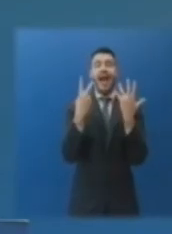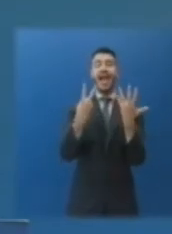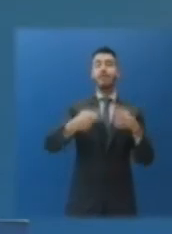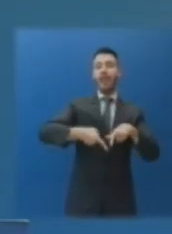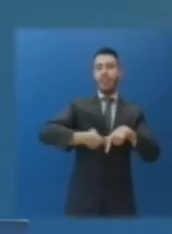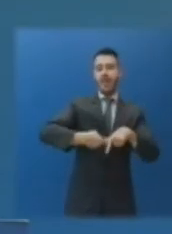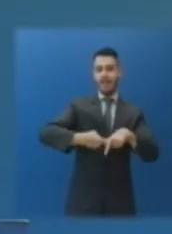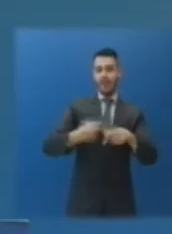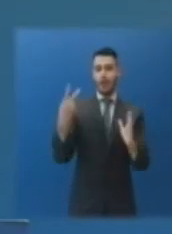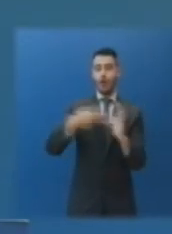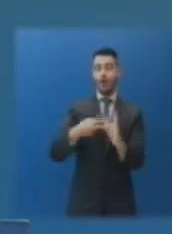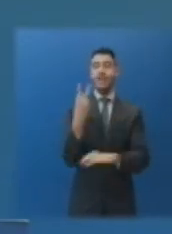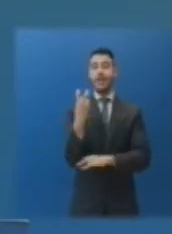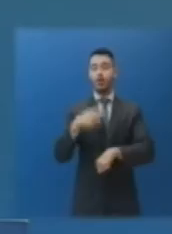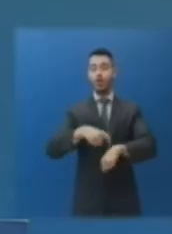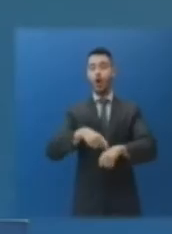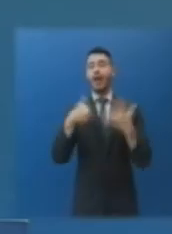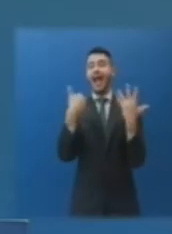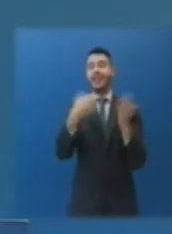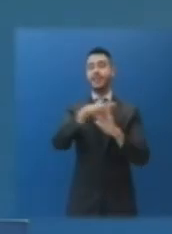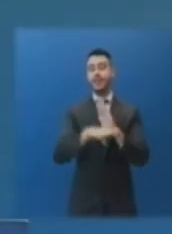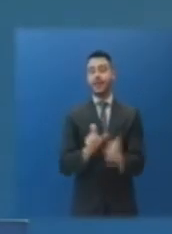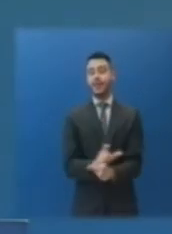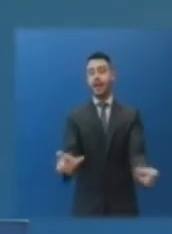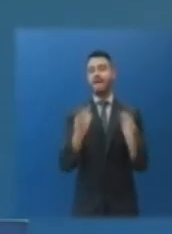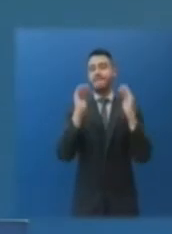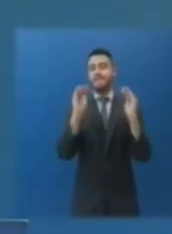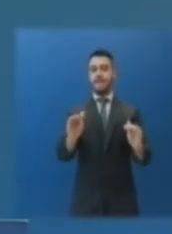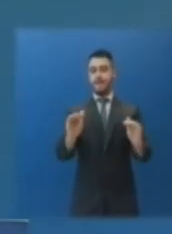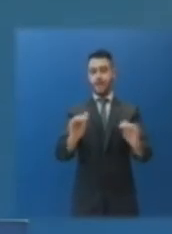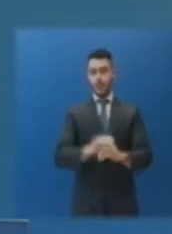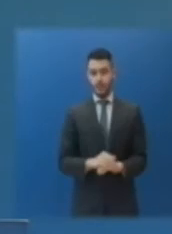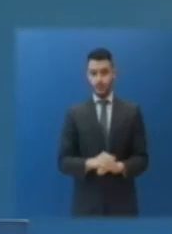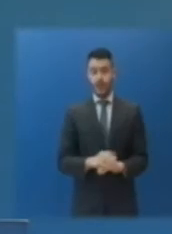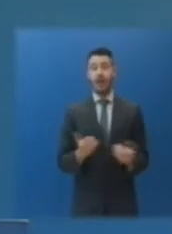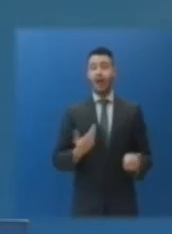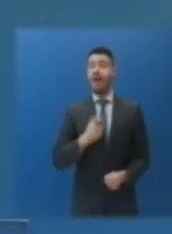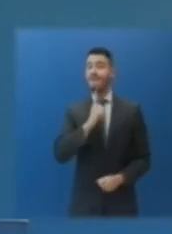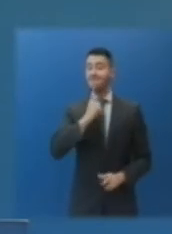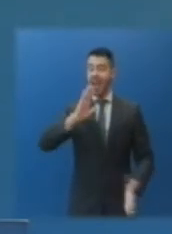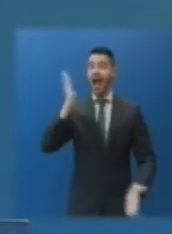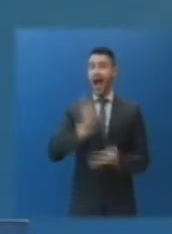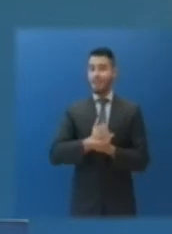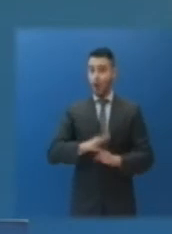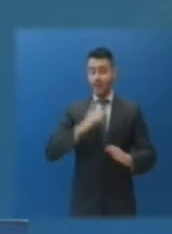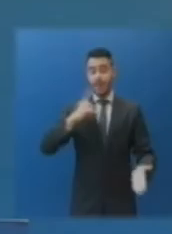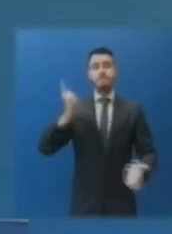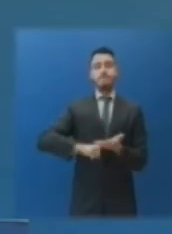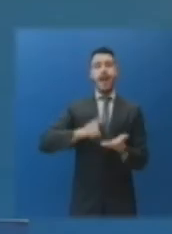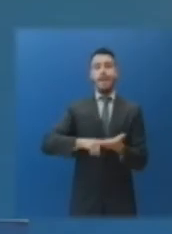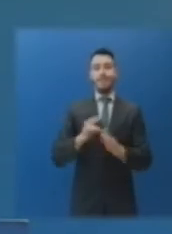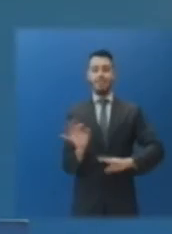2020 και ώρα 6 το πρωί. Η απόφαση αυτή είναι επιβεβλημένη, καθώς το επιδημιολογικό φορτίο